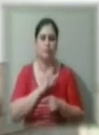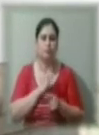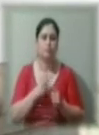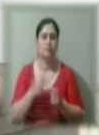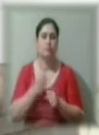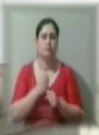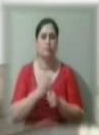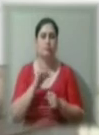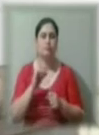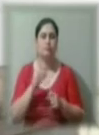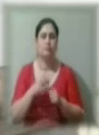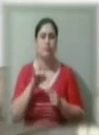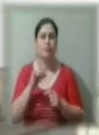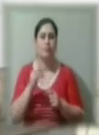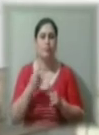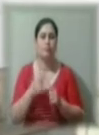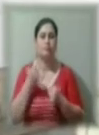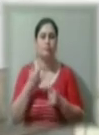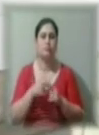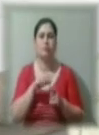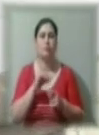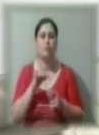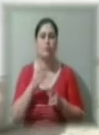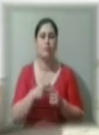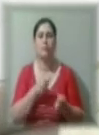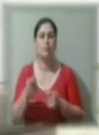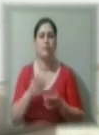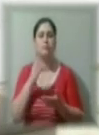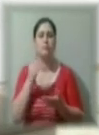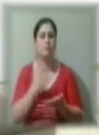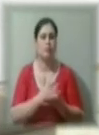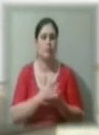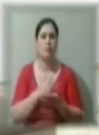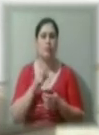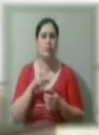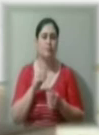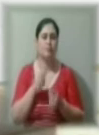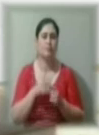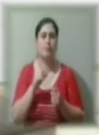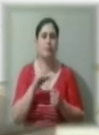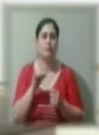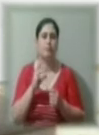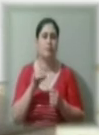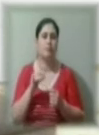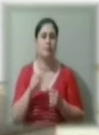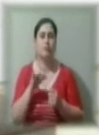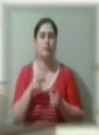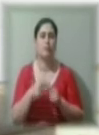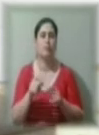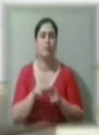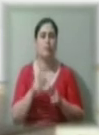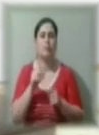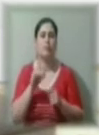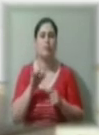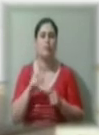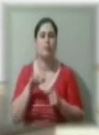рекомендації, зараз всі ці рекомендації перевізників є. Але на відміну від таких країн, як Китай, ми